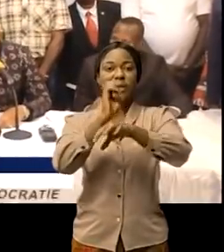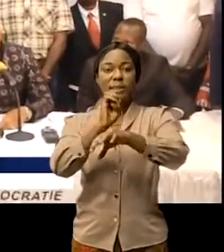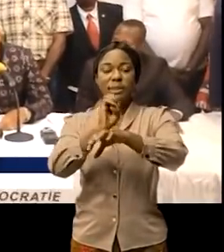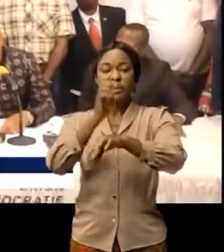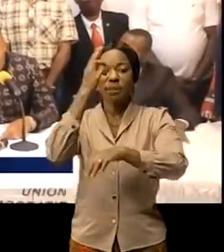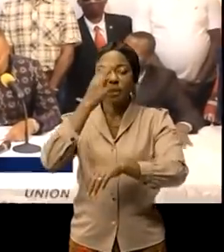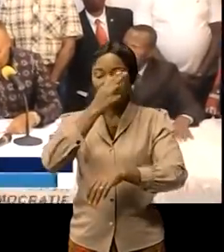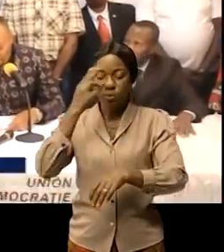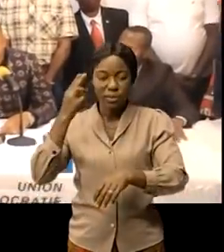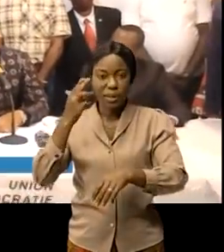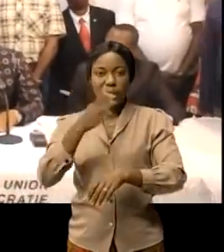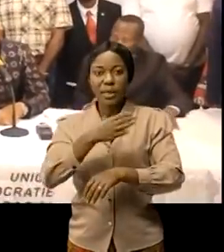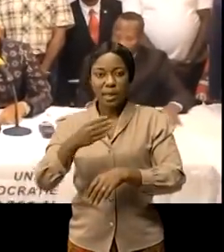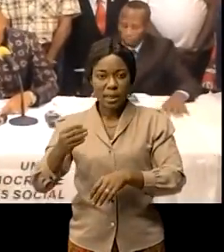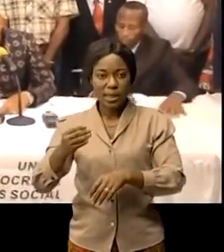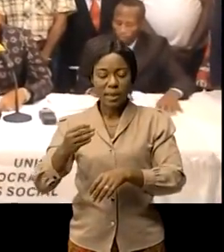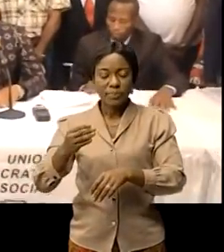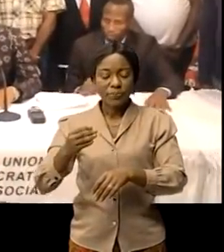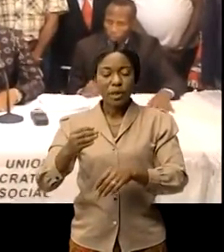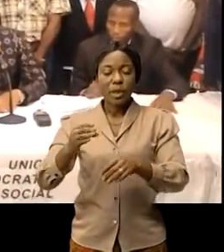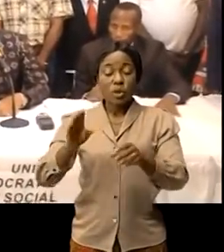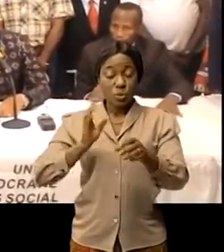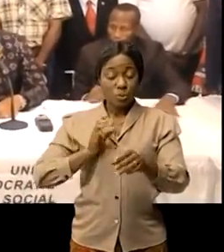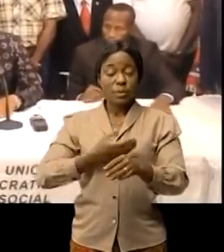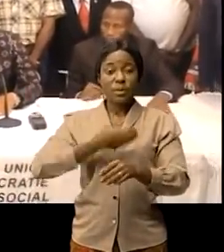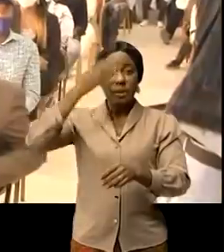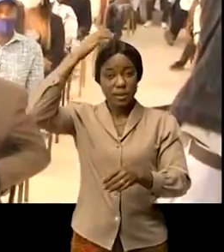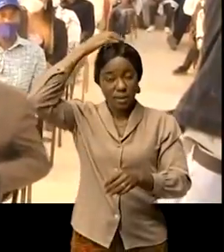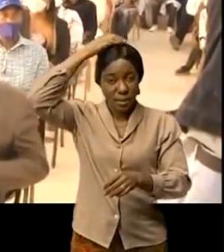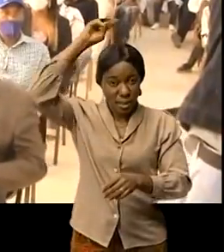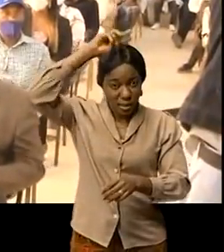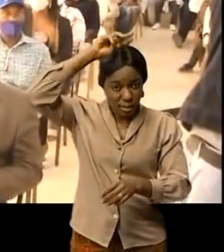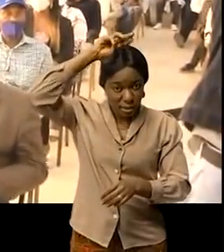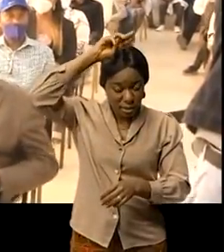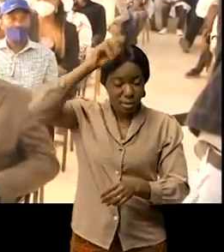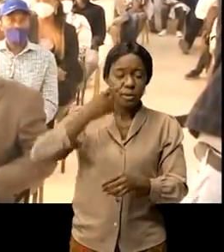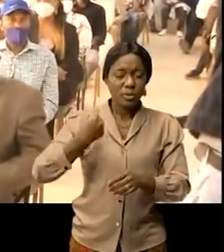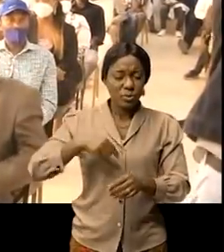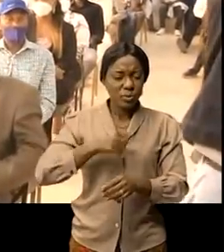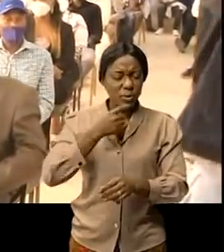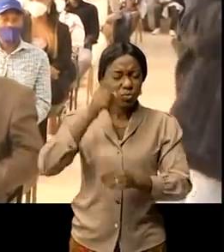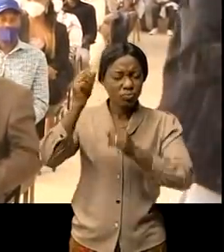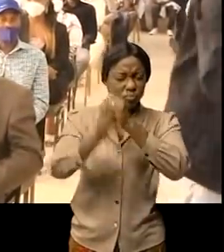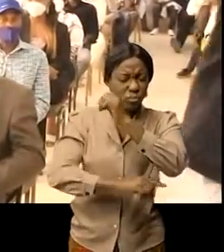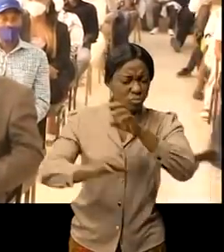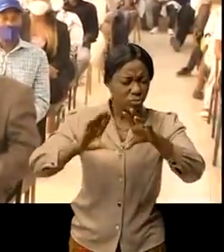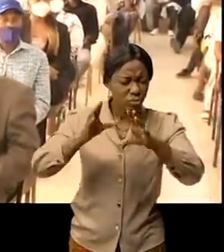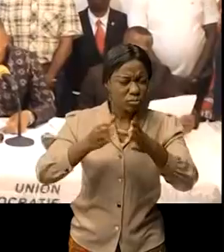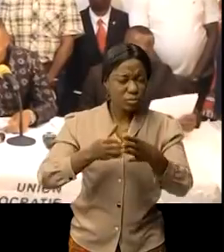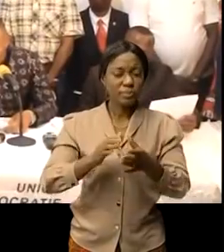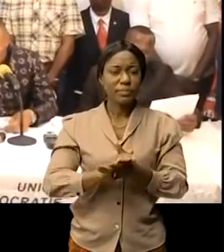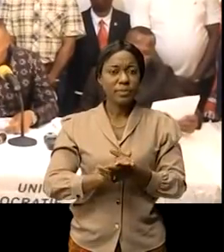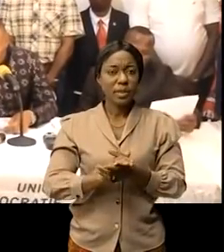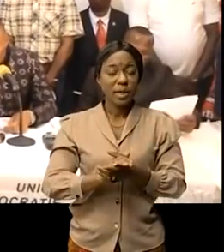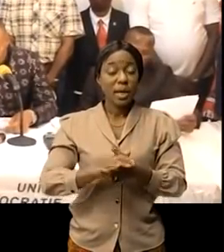qui est un patrimoine commun pour la nation congolaise condamnons donc tout message portant